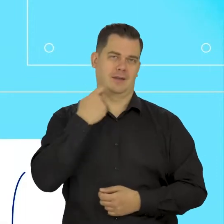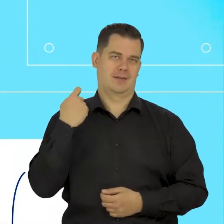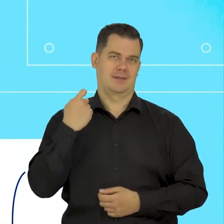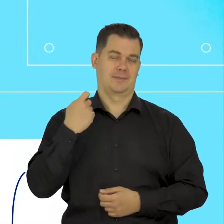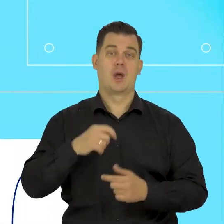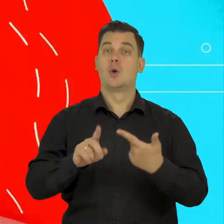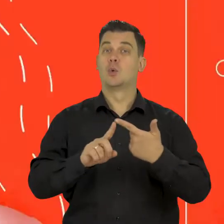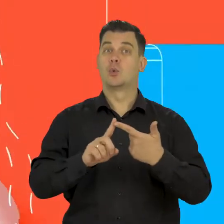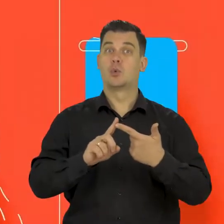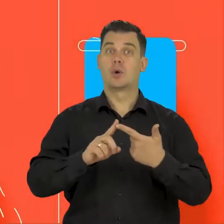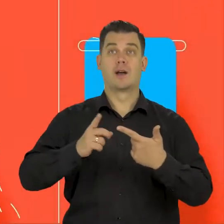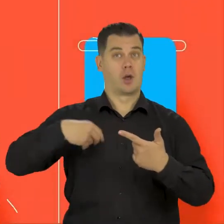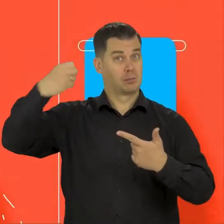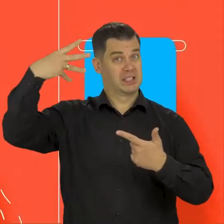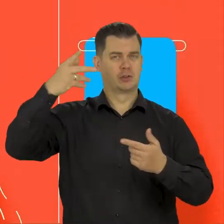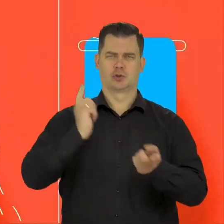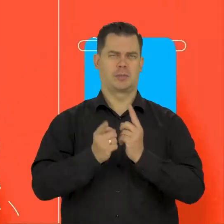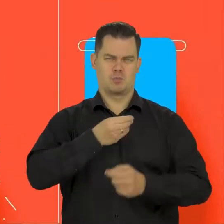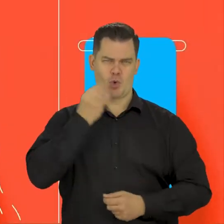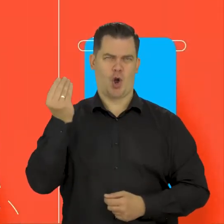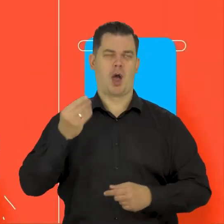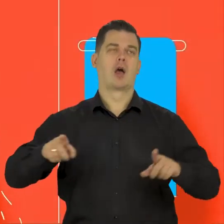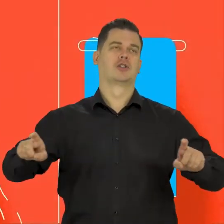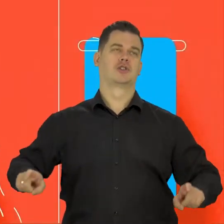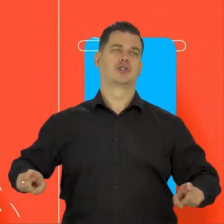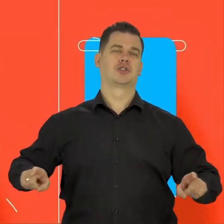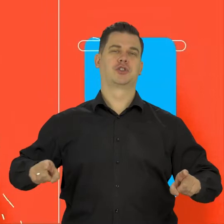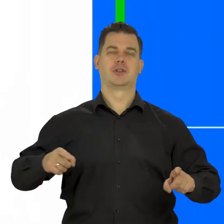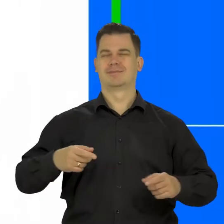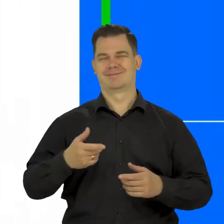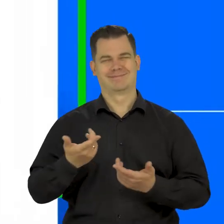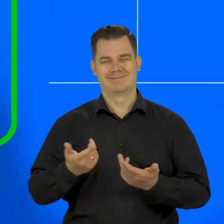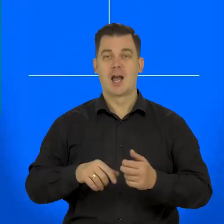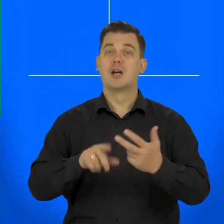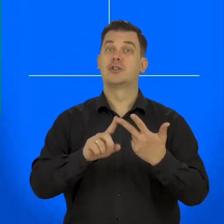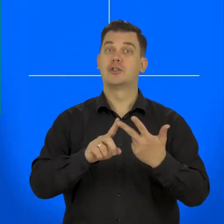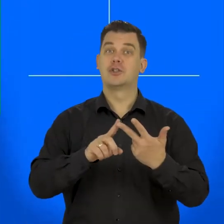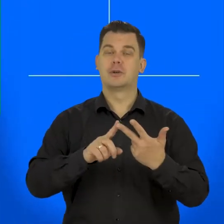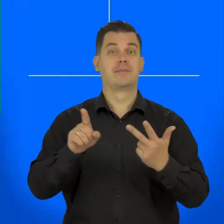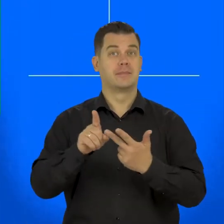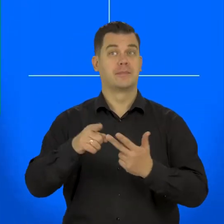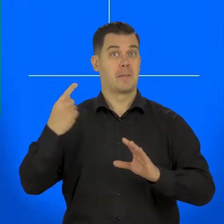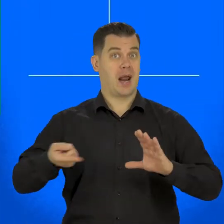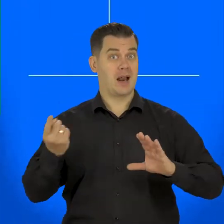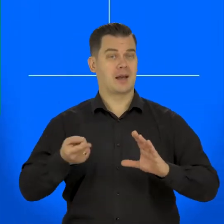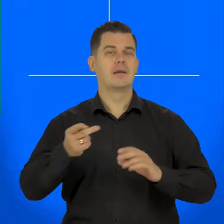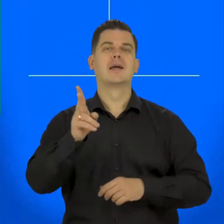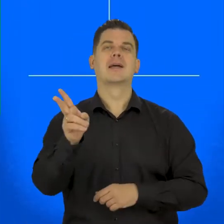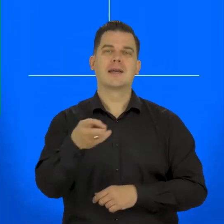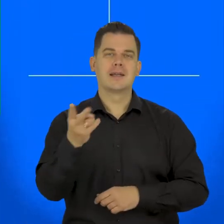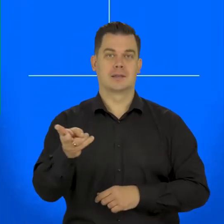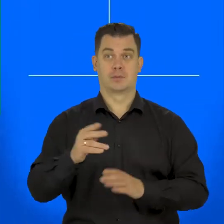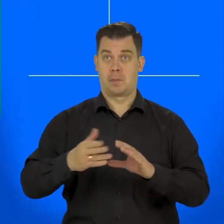Po drugie, częściej wybieraj szybki prysznic zamiast kąpieli. Po trzecie, uruchamiaj pralkę tylko wtedy,